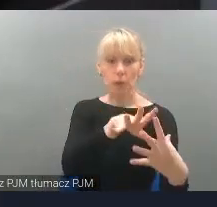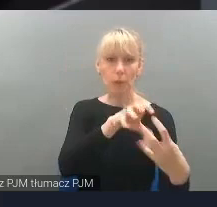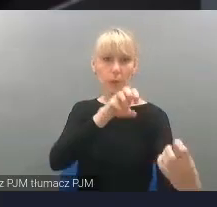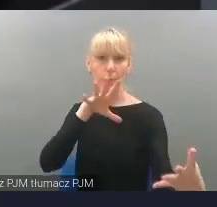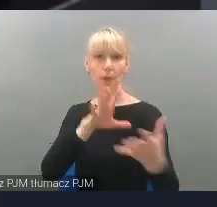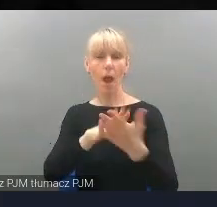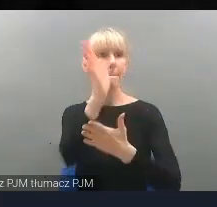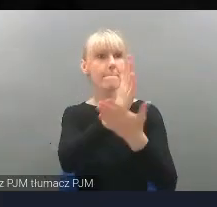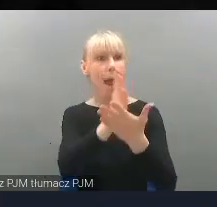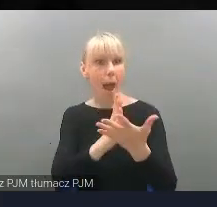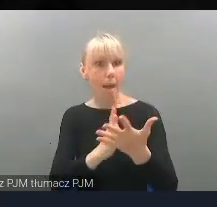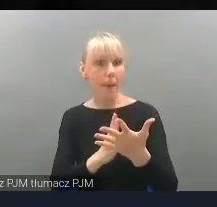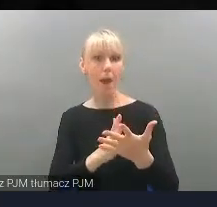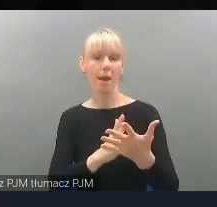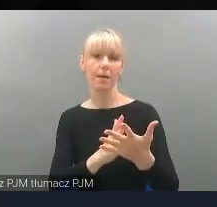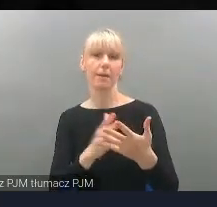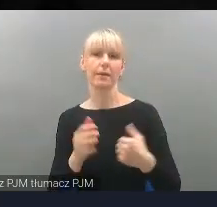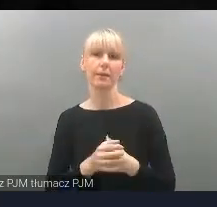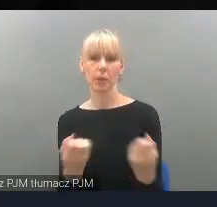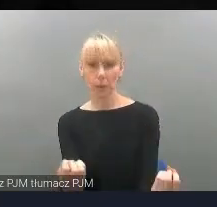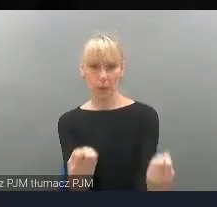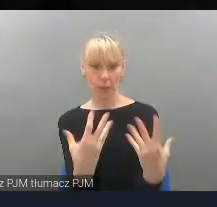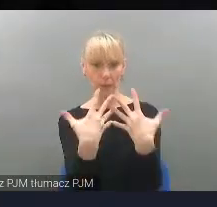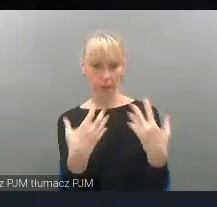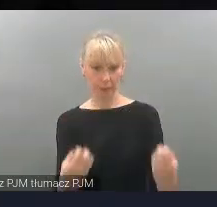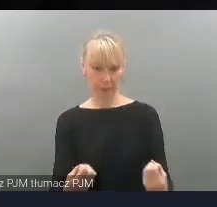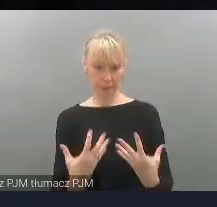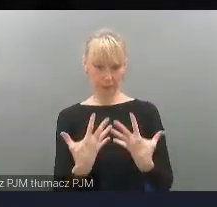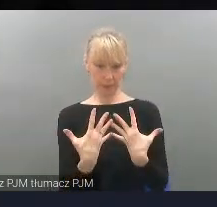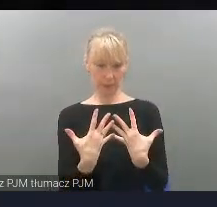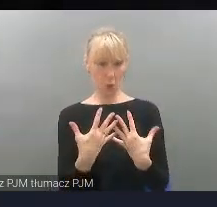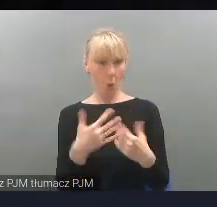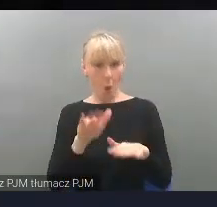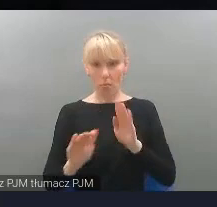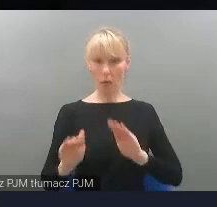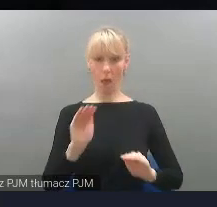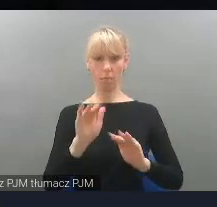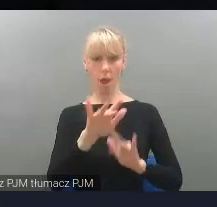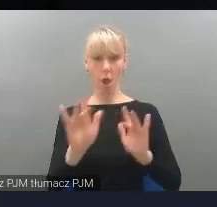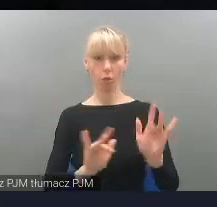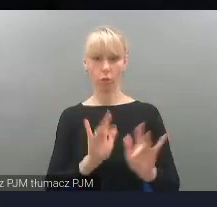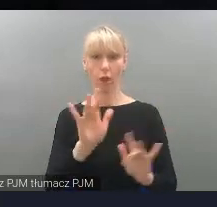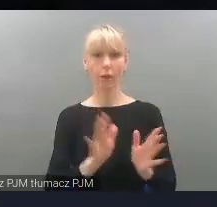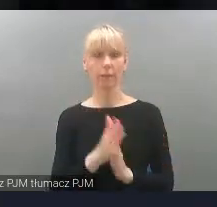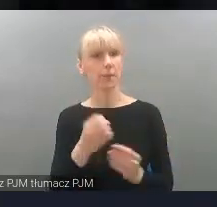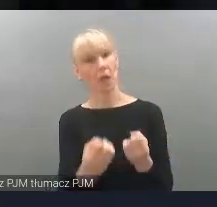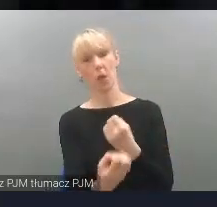na taki, na dotyk, to był taki kolor, taki